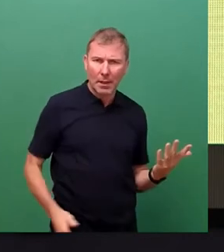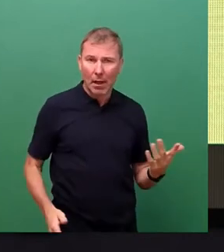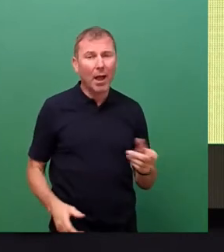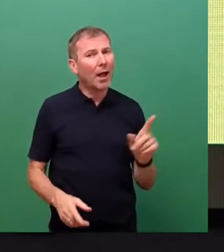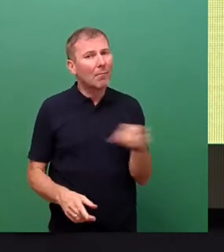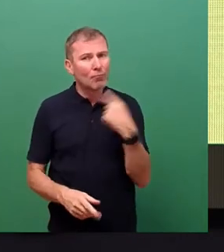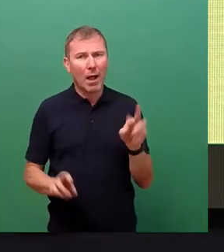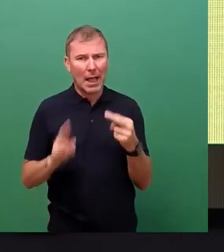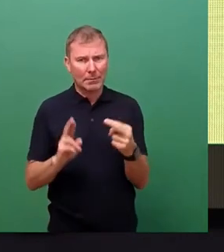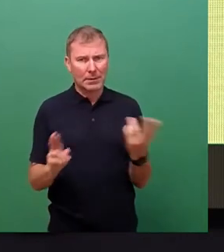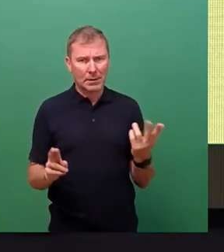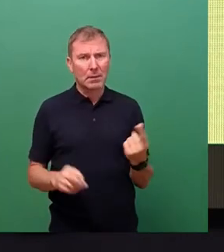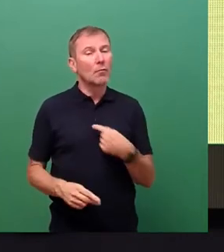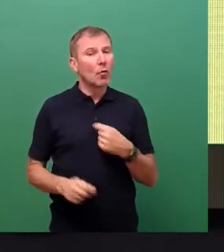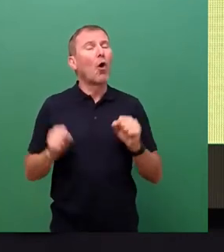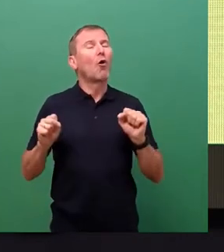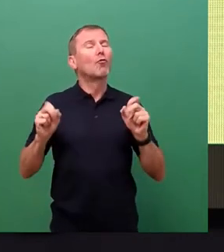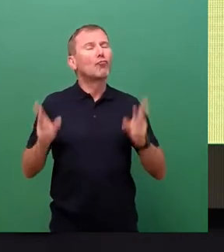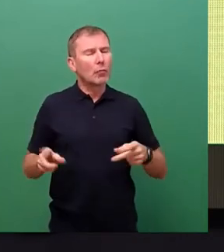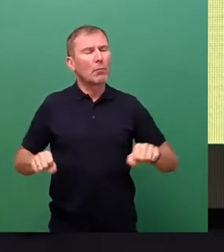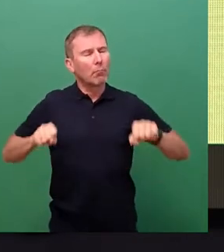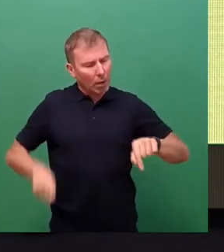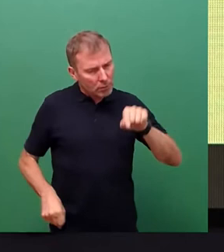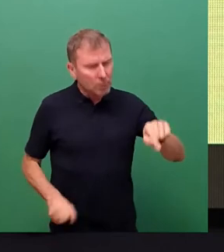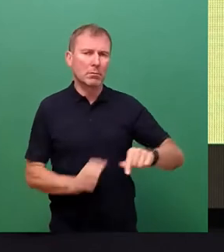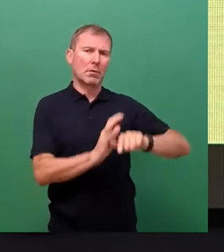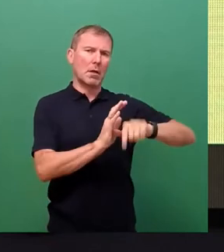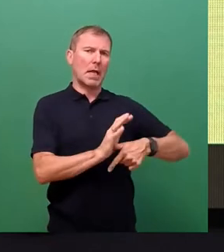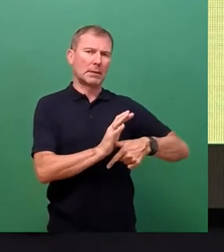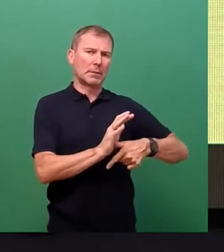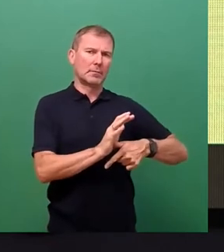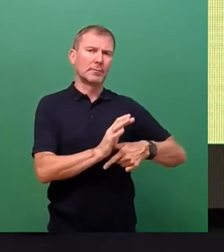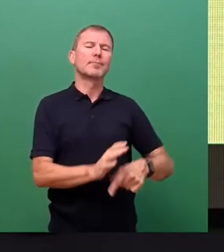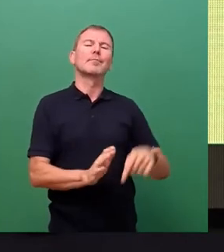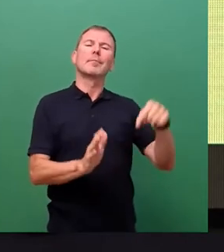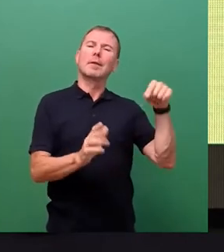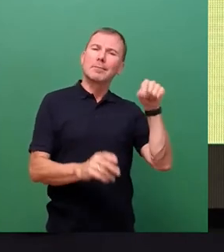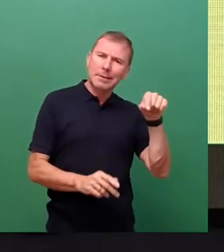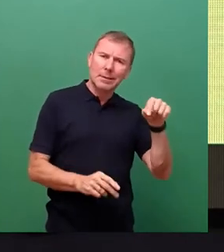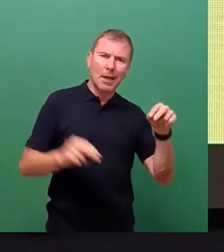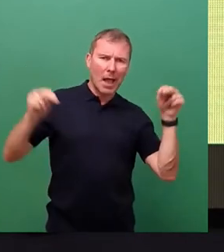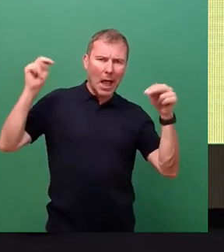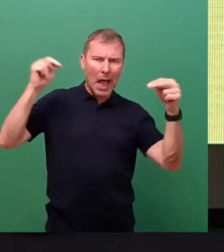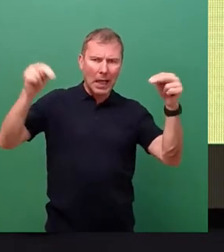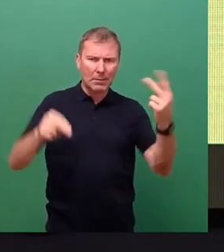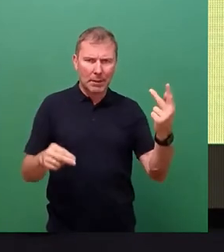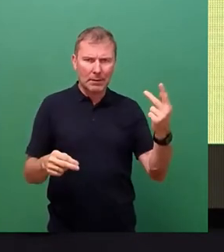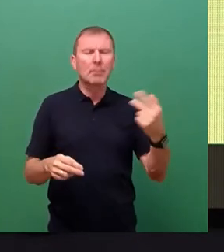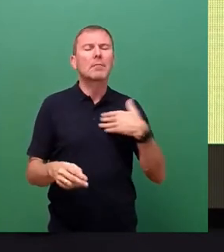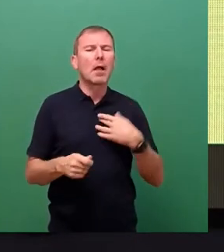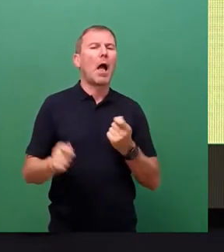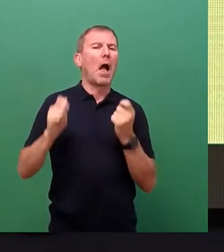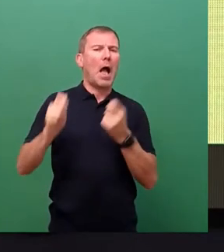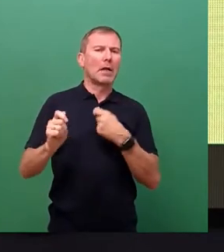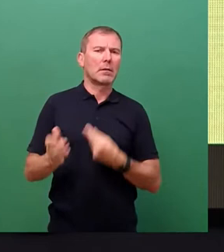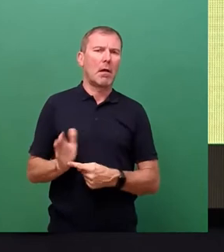und das können wir als Stadt tun. Und um diese Aspekte näher zu beleuchten, haben wir einen Antrag eingebracht,